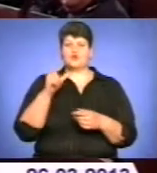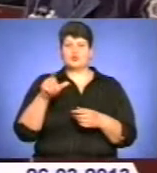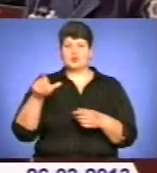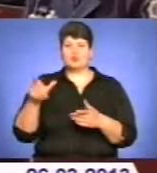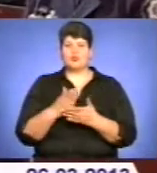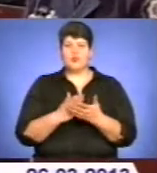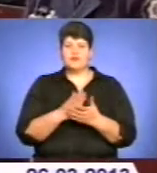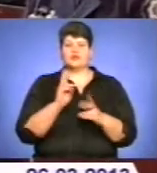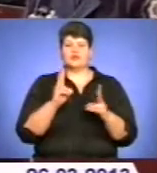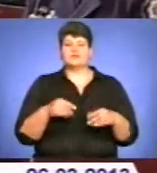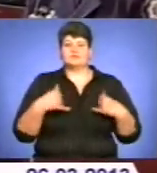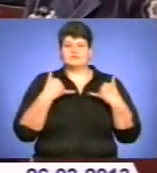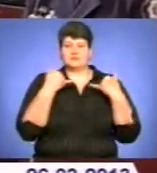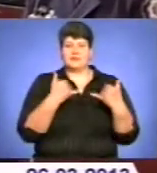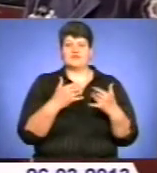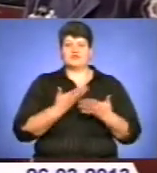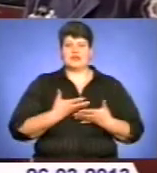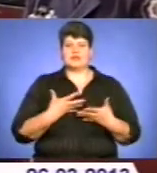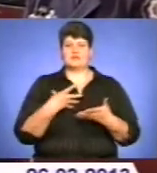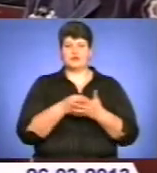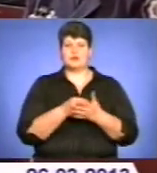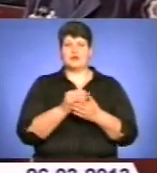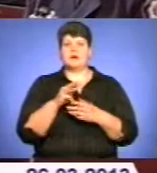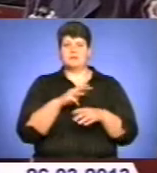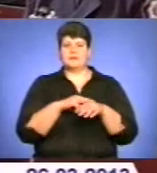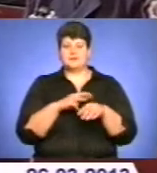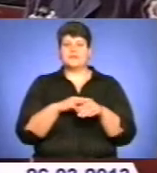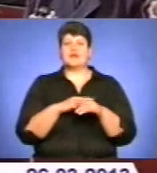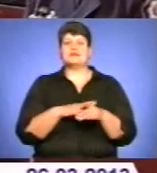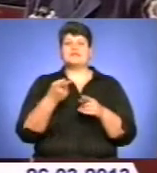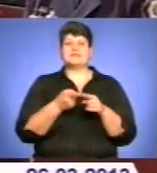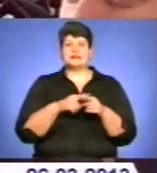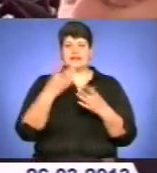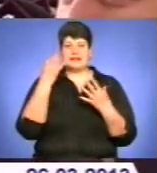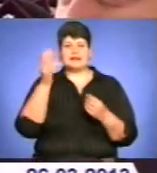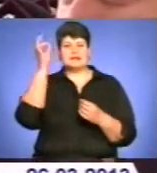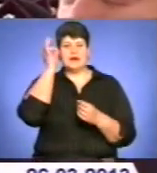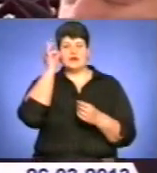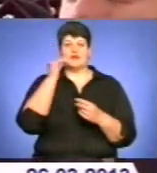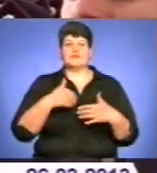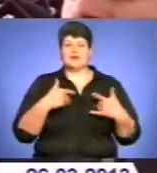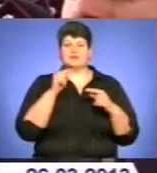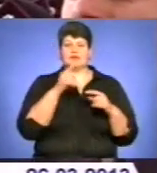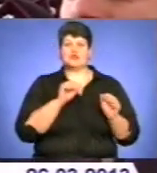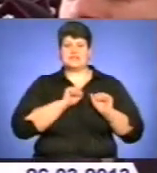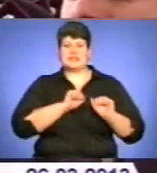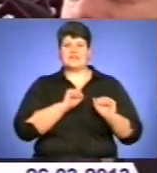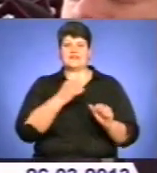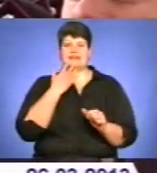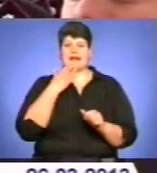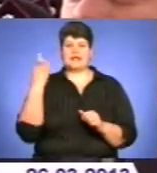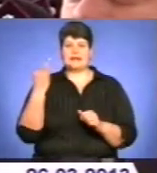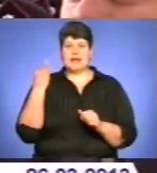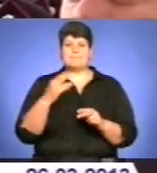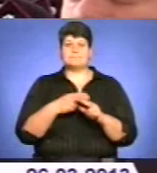своє життя службі у військах правопорядку. У цей день ми згадуємо і вітаємо тих, хто захищав національні інтереси та